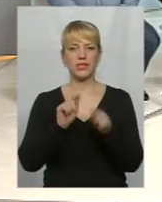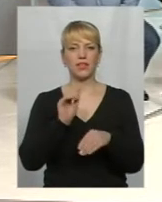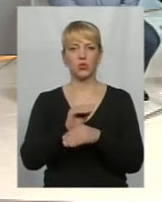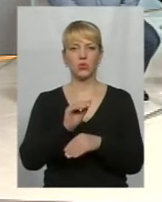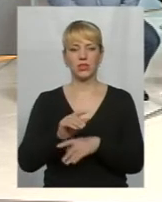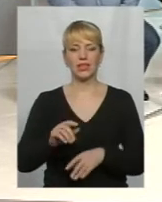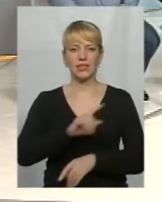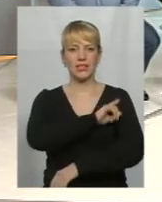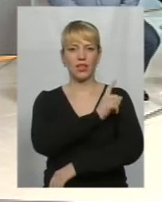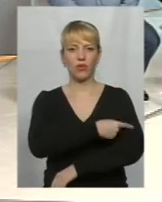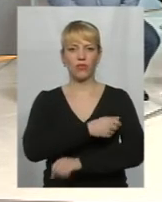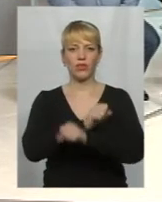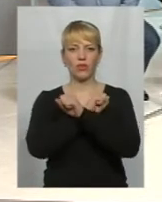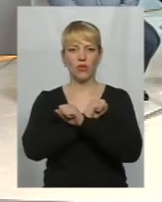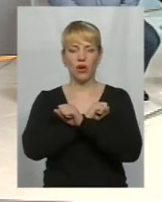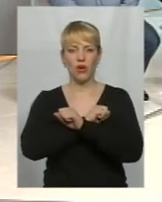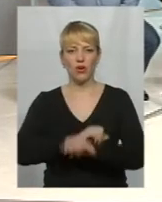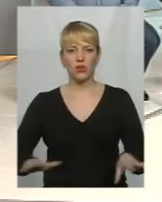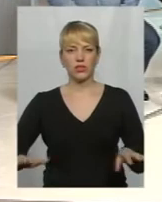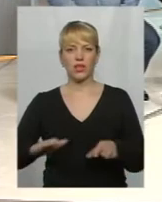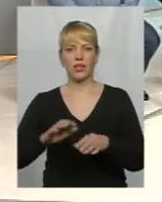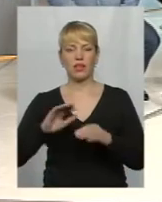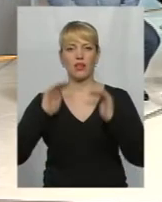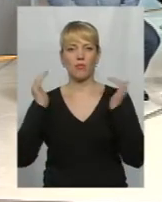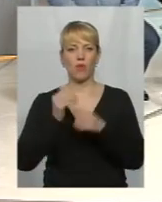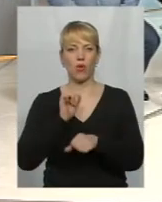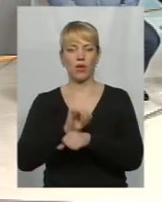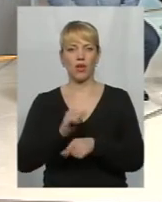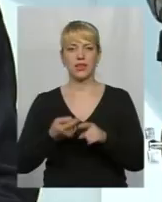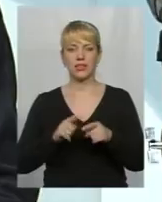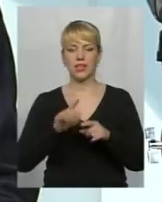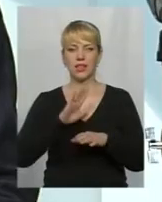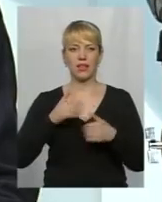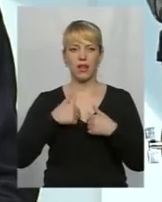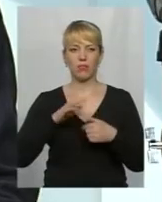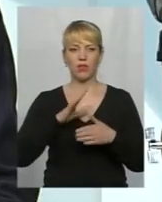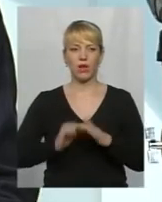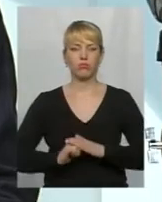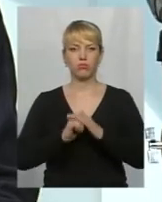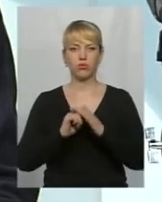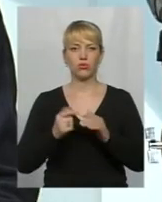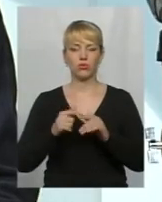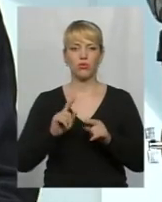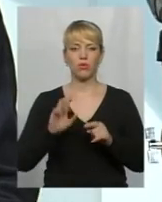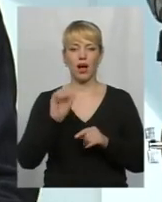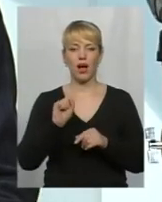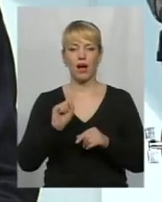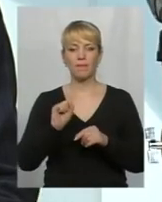розгін блокадників? Ну, насправді, це, можна сказати, не я була поштовхом, а поштовхом було те, що